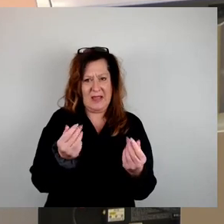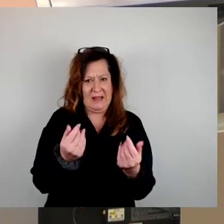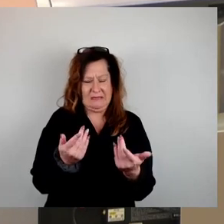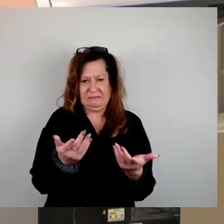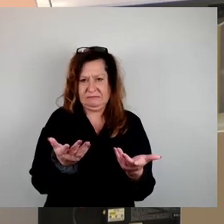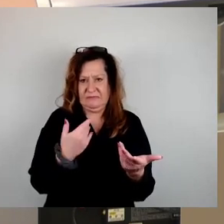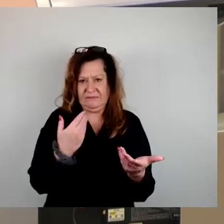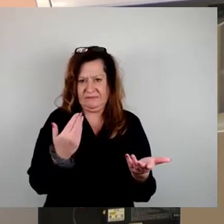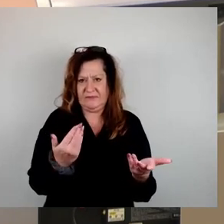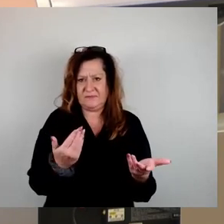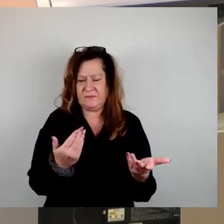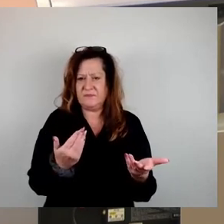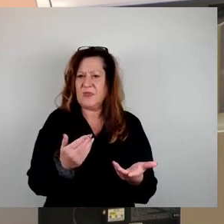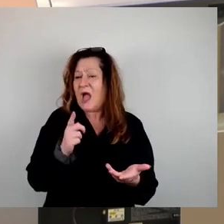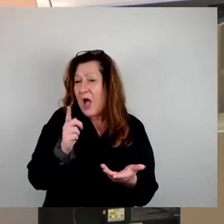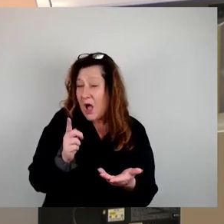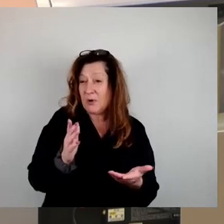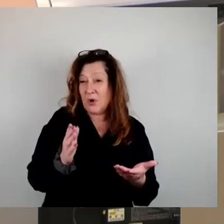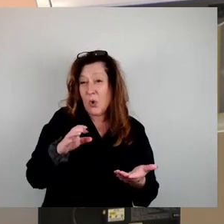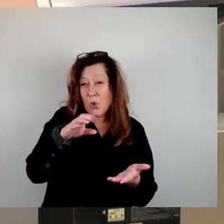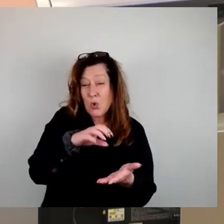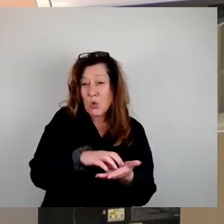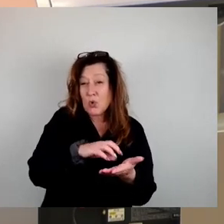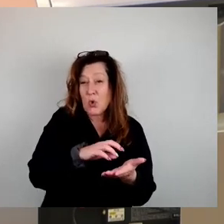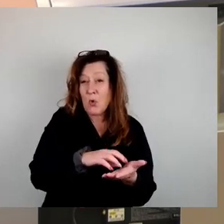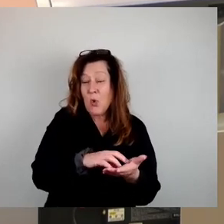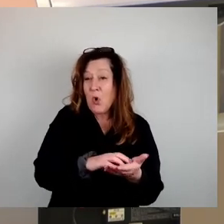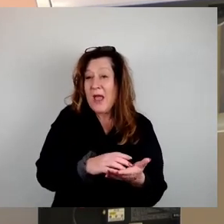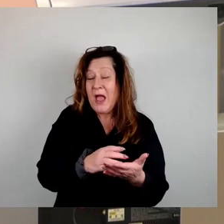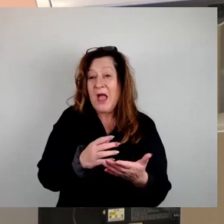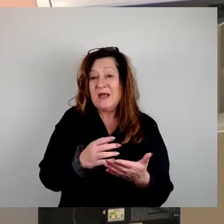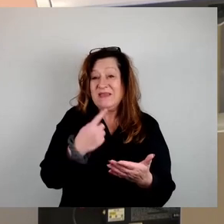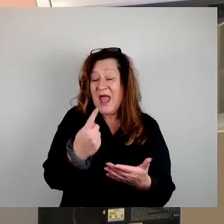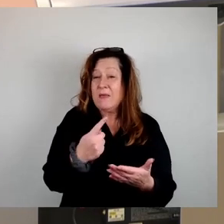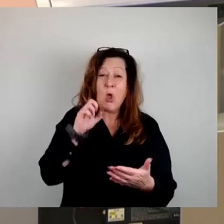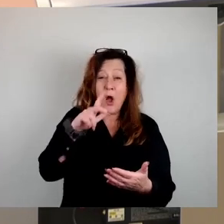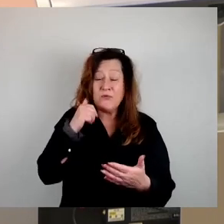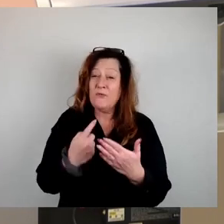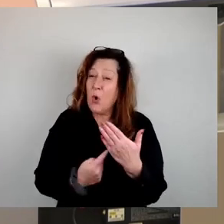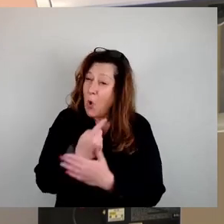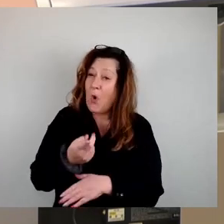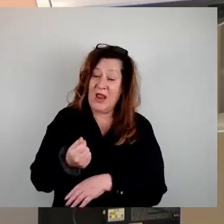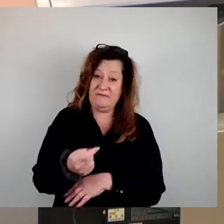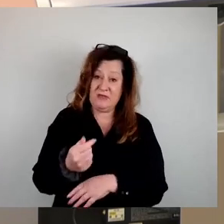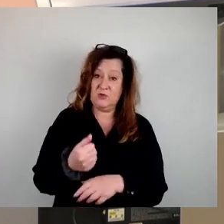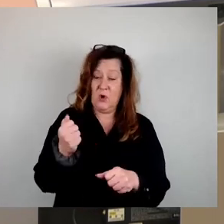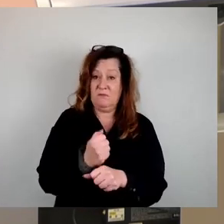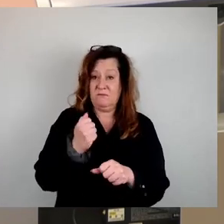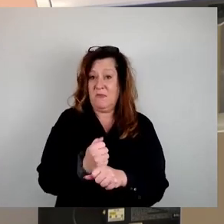Dass die Stadt aber grundsätzlich keine Probleme mit hohen Investitionen hat, zeigt sich bei der aktuell geplanten